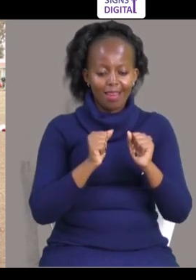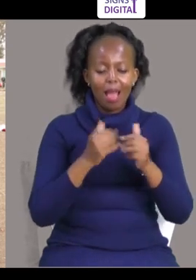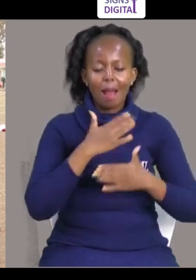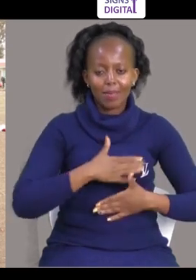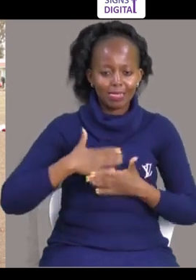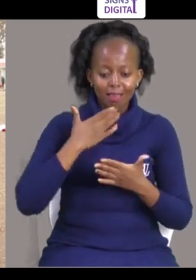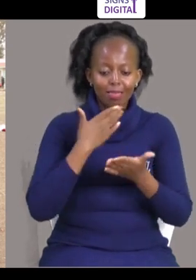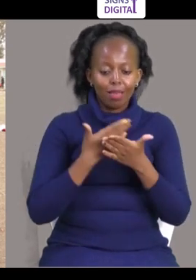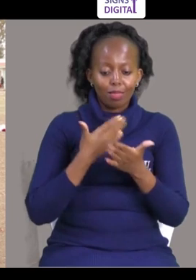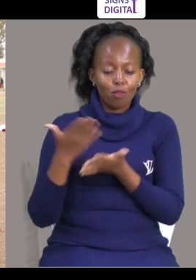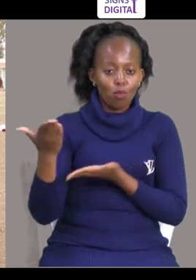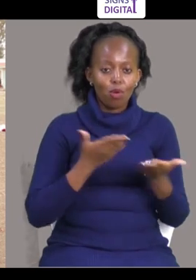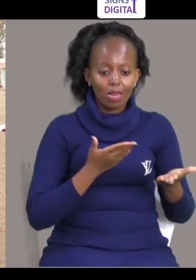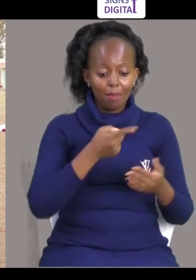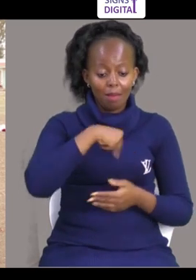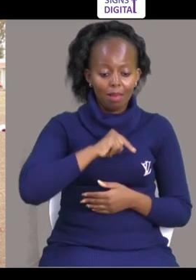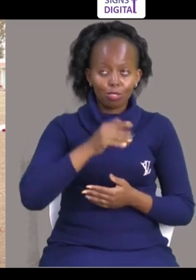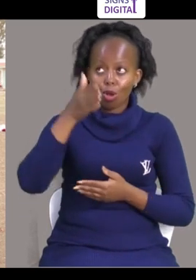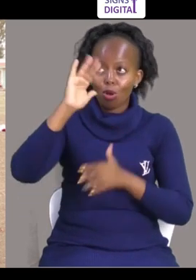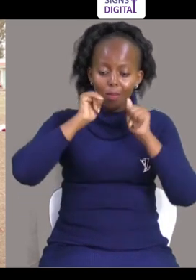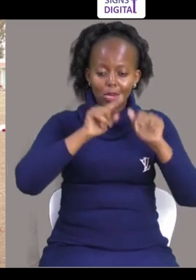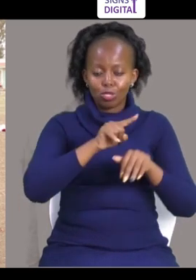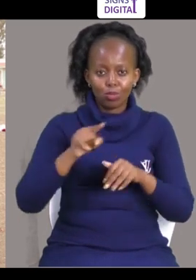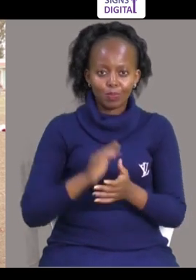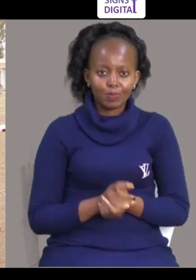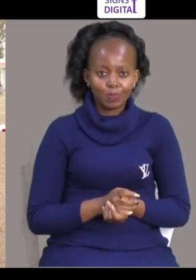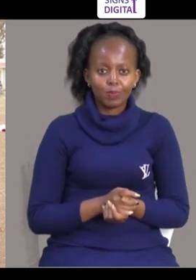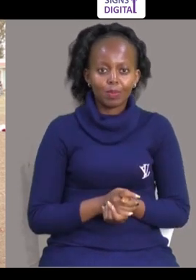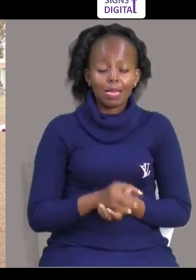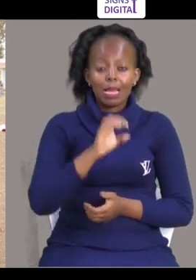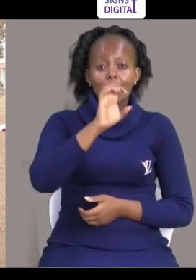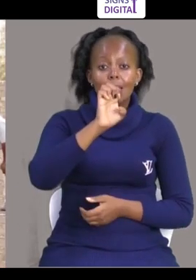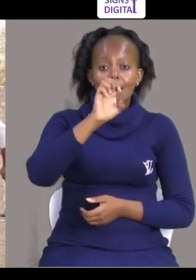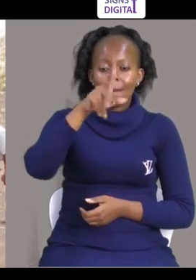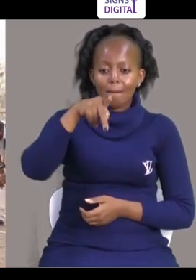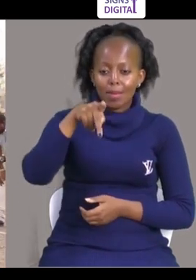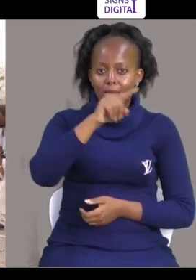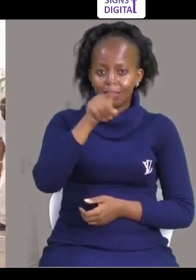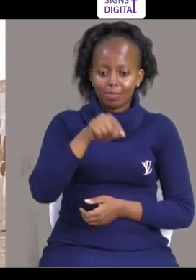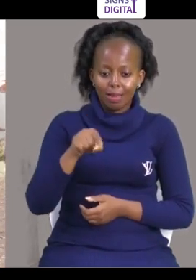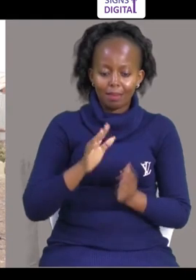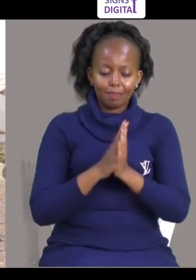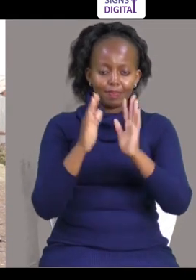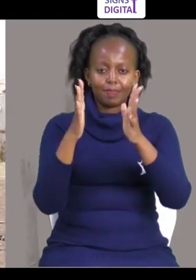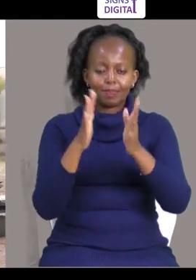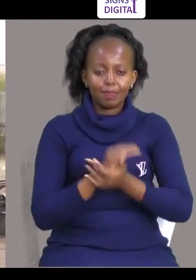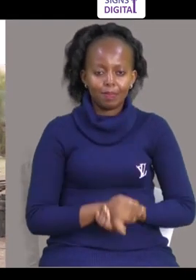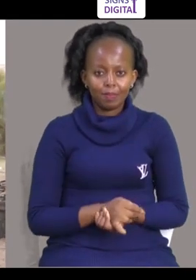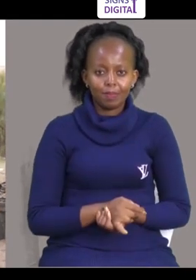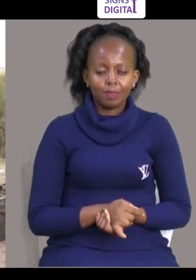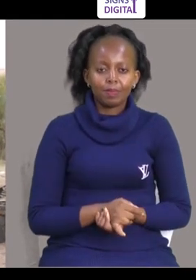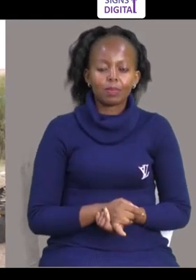mtashukuru Asante ni sana kwa kutukaribisha Mungu wa wabariki Mishirika la IPZ